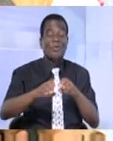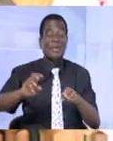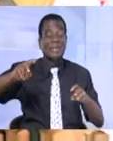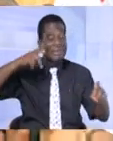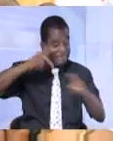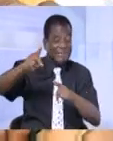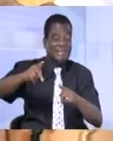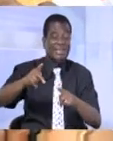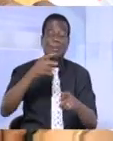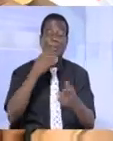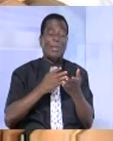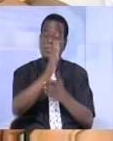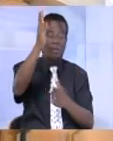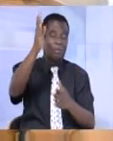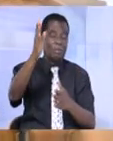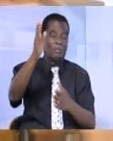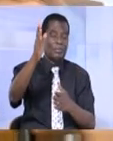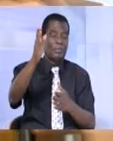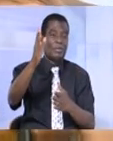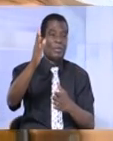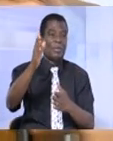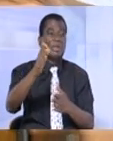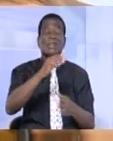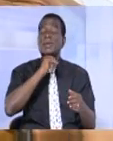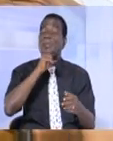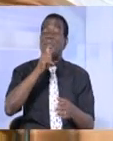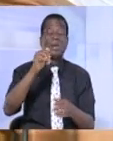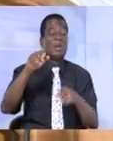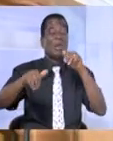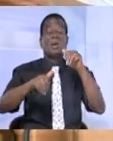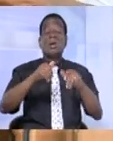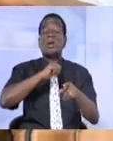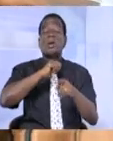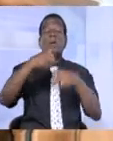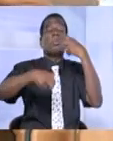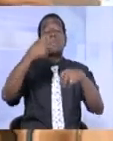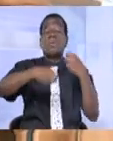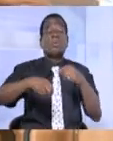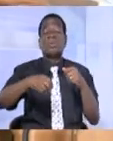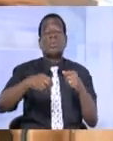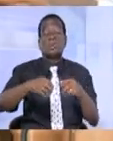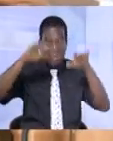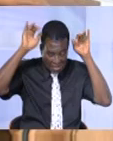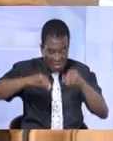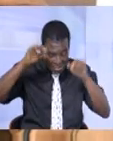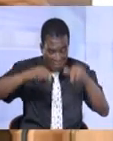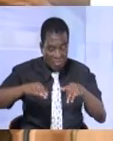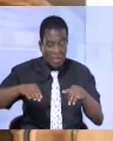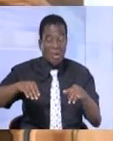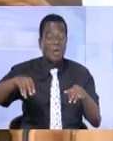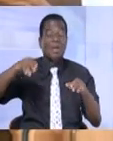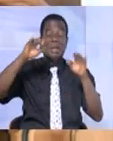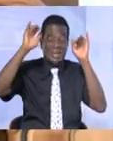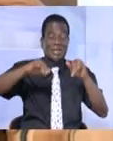'on est criminel. Ce n pas parce qu'on est croyant. Ce n pas une affaire de l'islam. L'islam n'a rien à voir. L'islam que nous avons appris, que nous avons